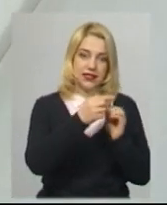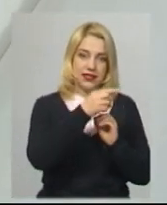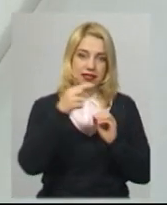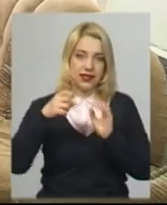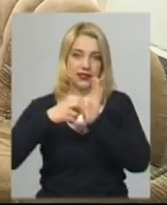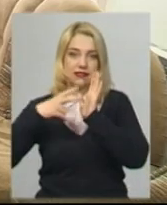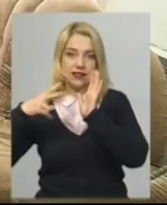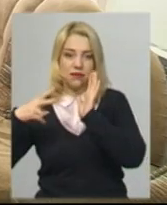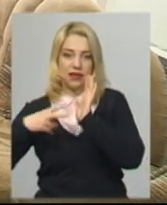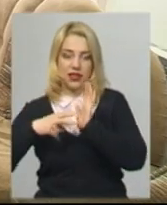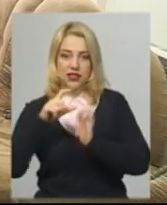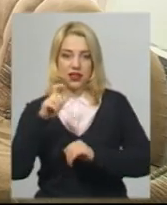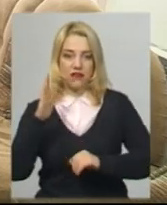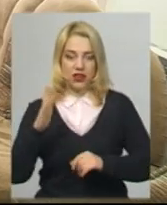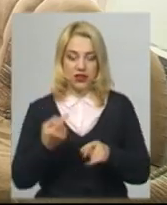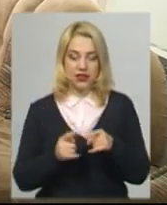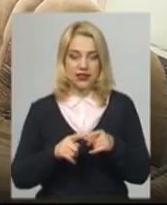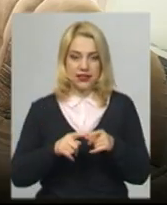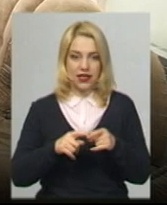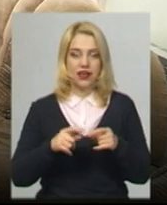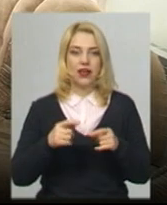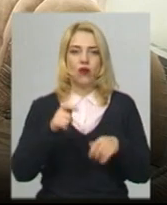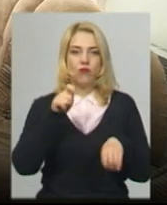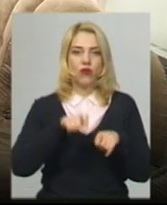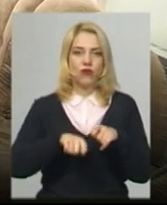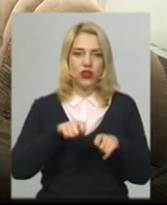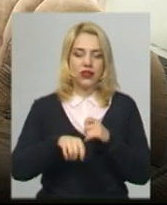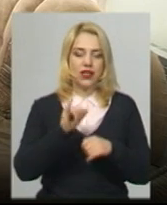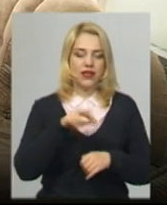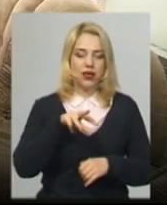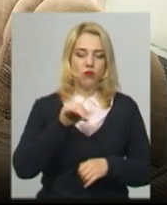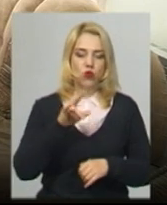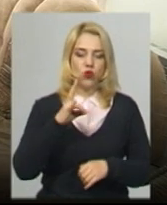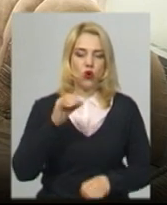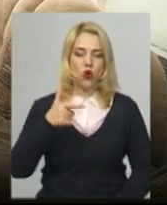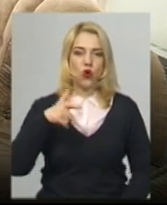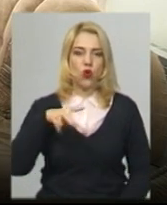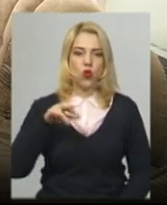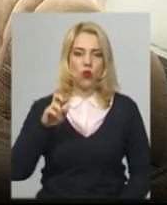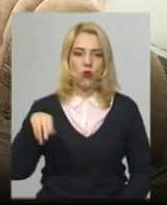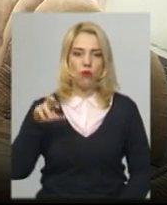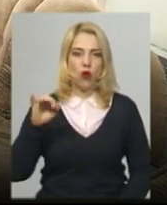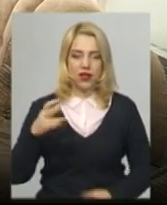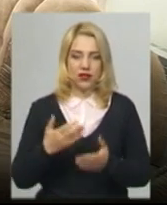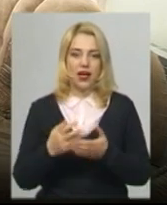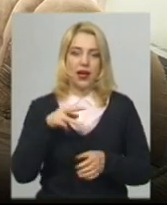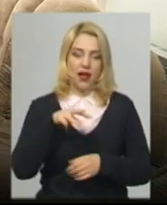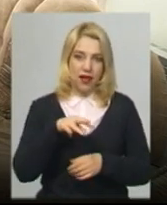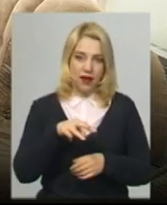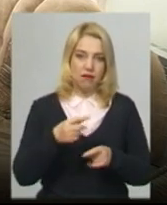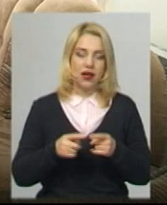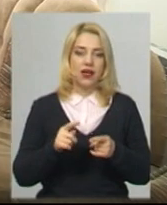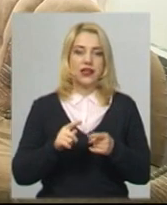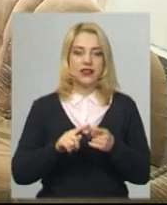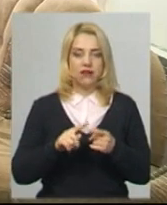медична директорка. Дана тест-система тестує на імуноглобуліни М і G. М – це гострі захворювання, G – це значить, що людина, можливо, вже колись